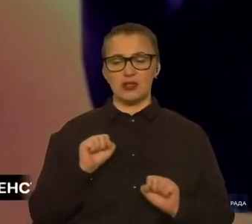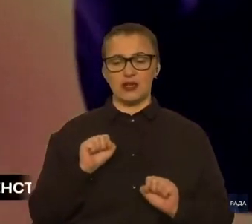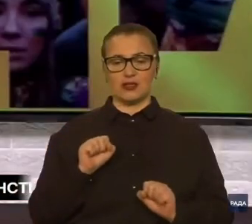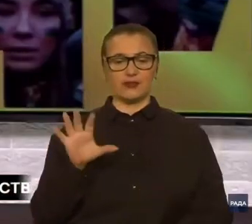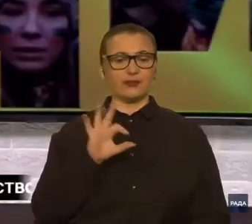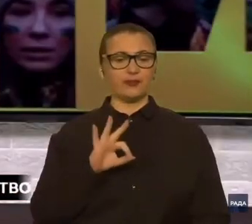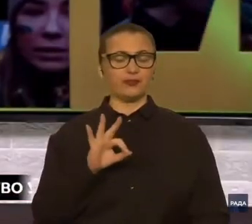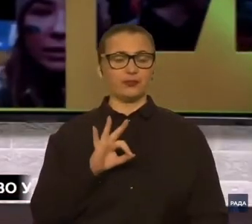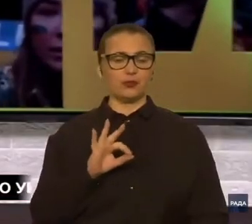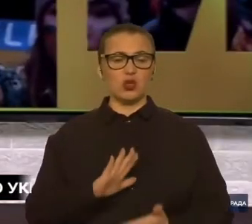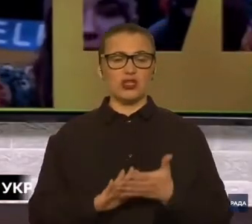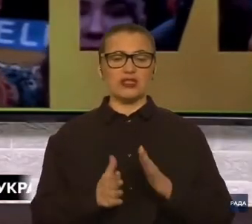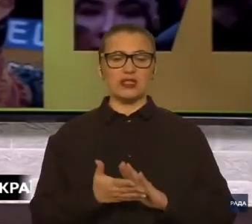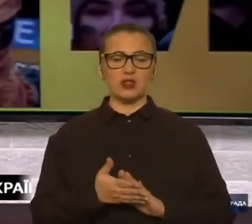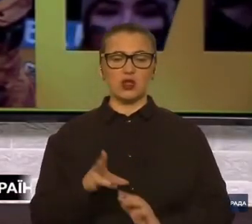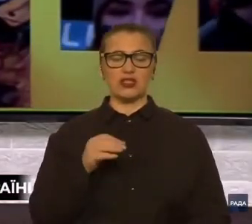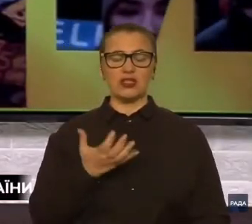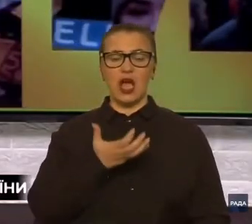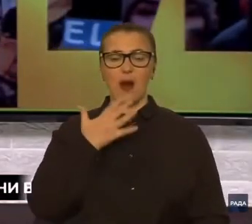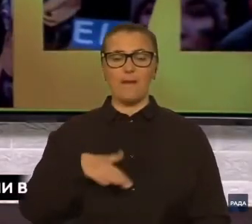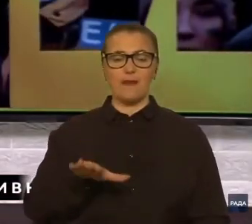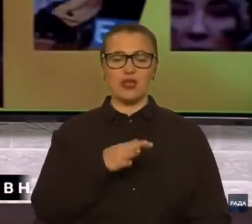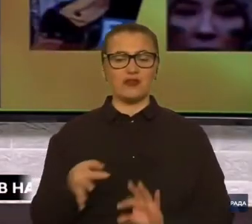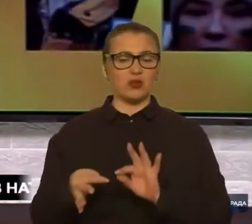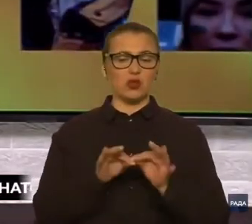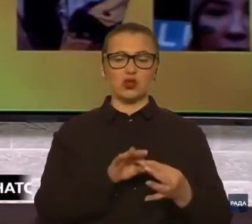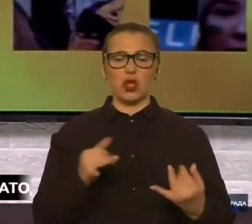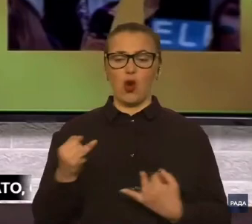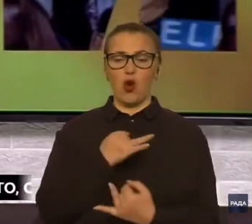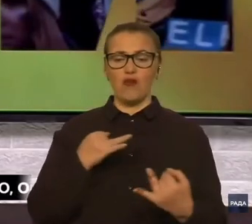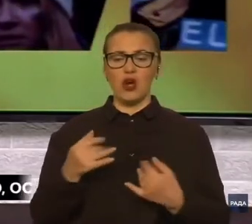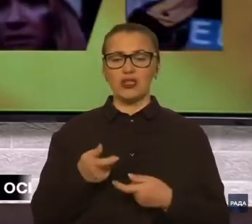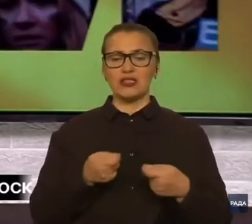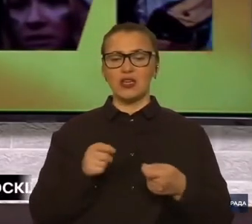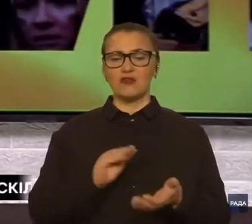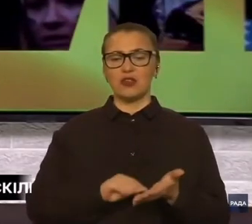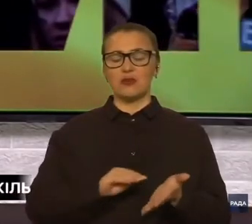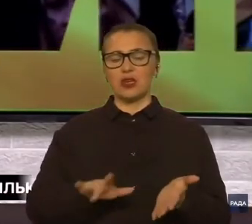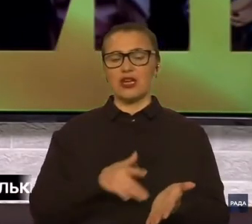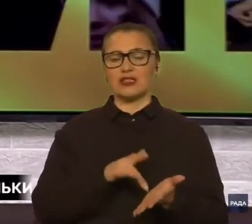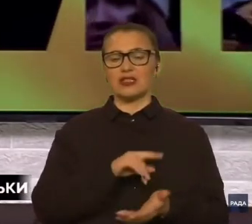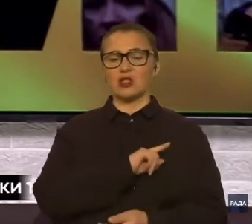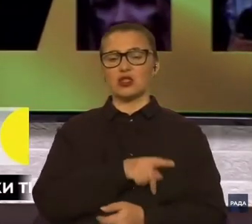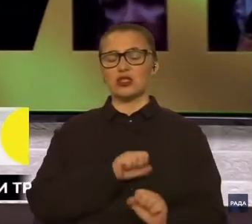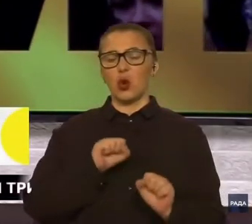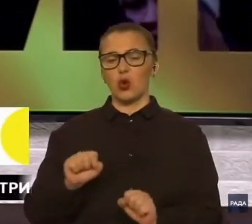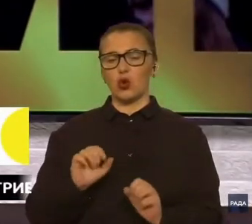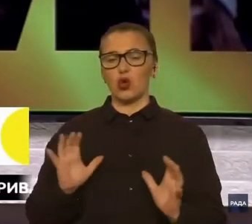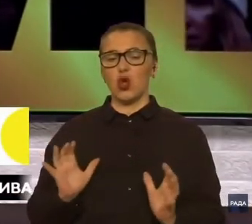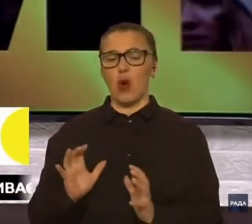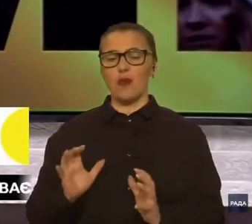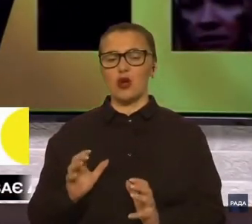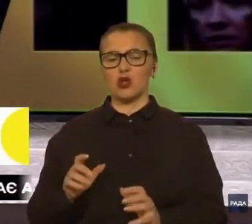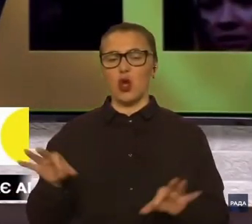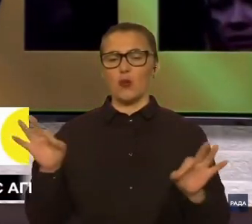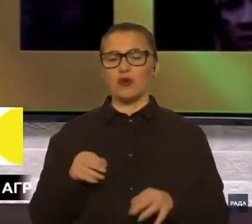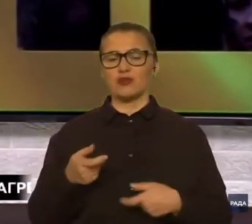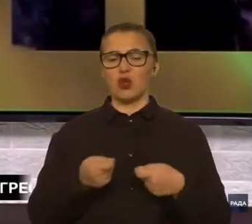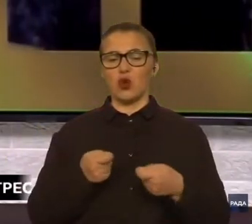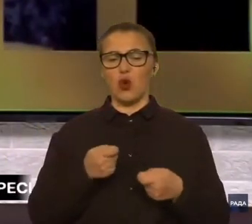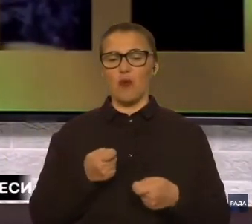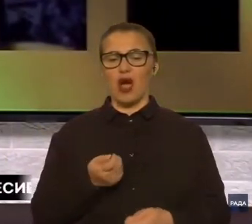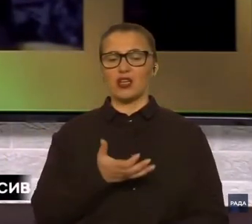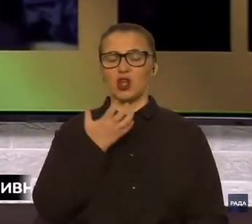Про ситуацію на Півдні докладніше. Говоримо з керівницею прес-центру сил охорони та оборони оперативного командування Південь